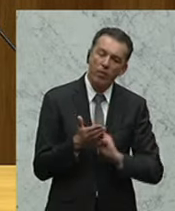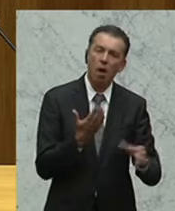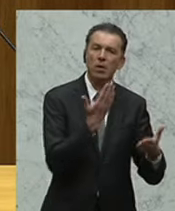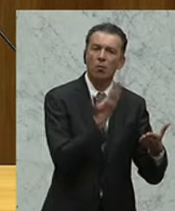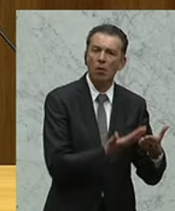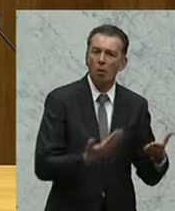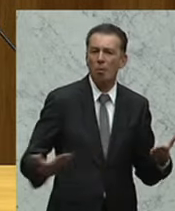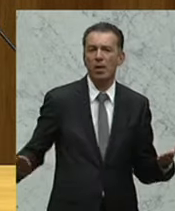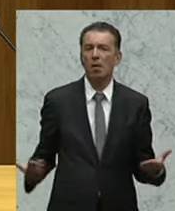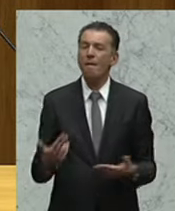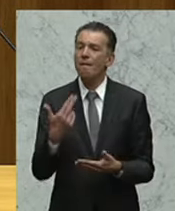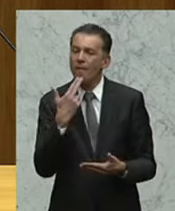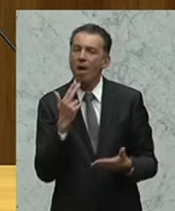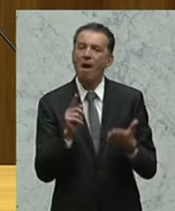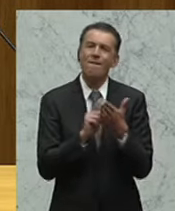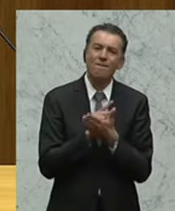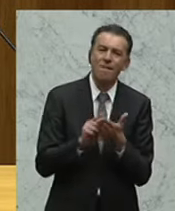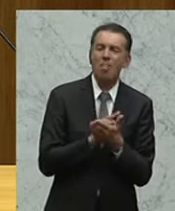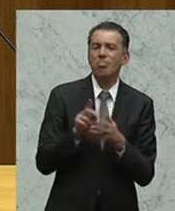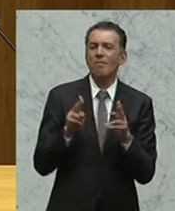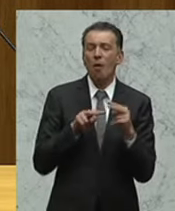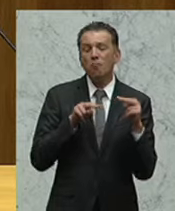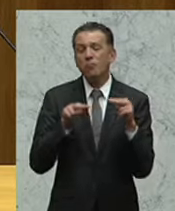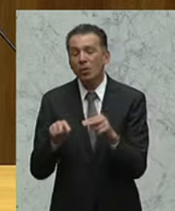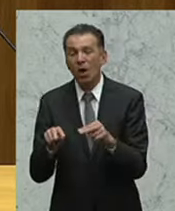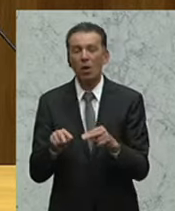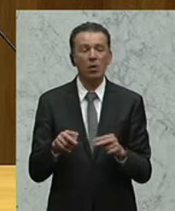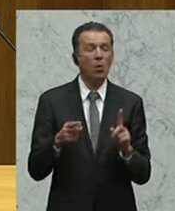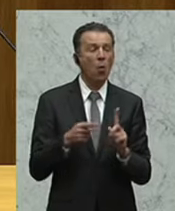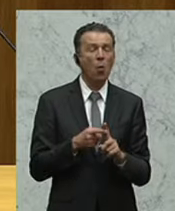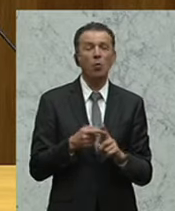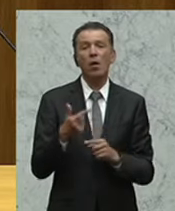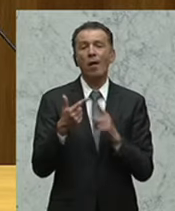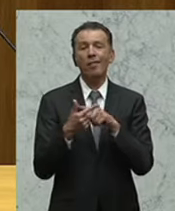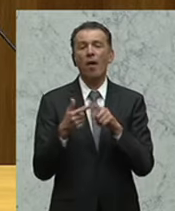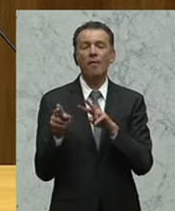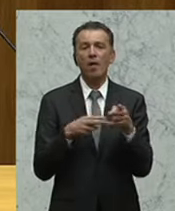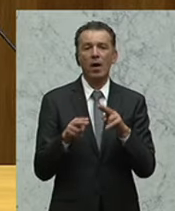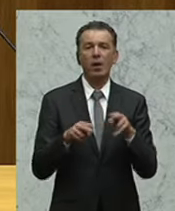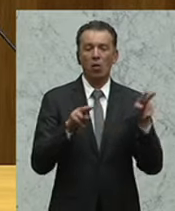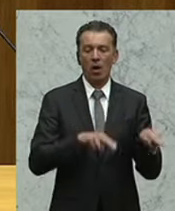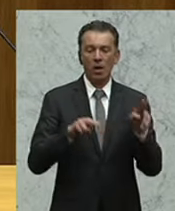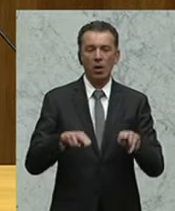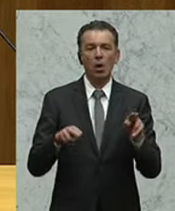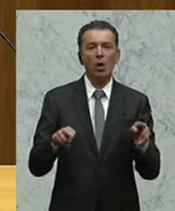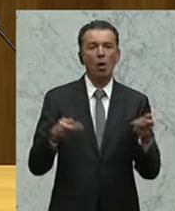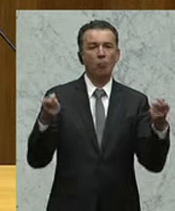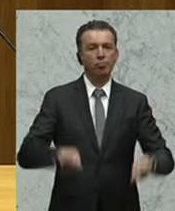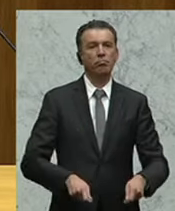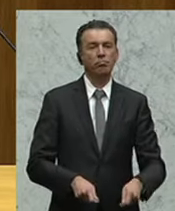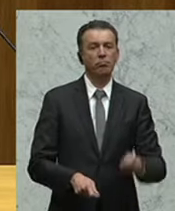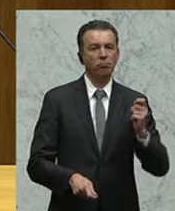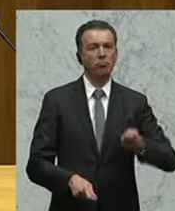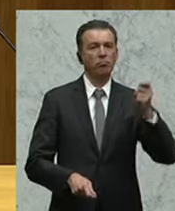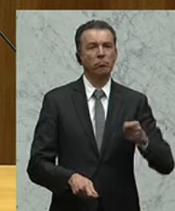eine Dokumentation, wer, wann, warum nachgeschaut haben. Und es gibt die zwei Varianten, entweder durch richterlichen Beschluss oder